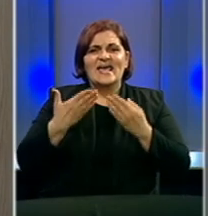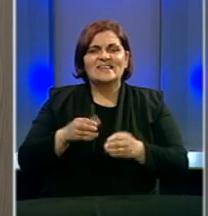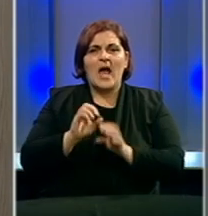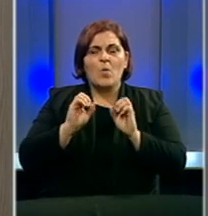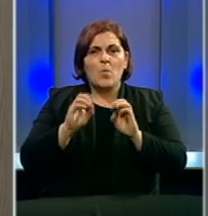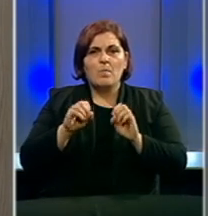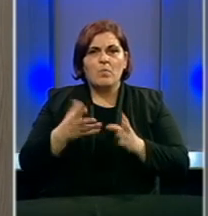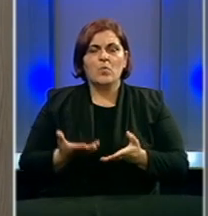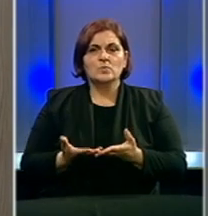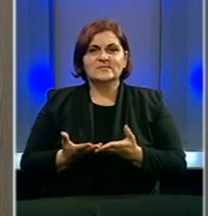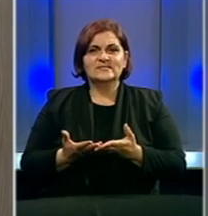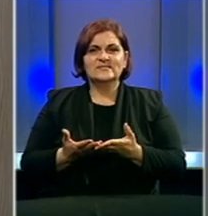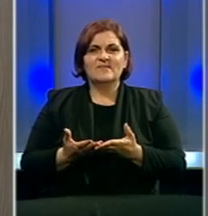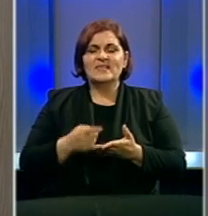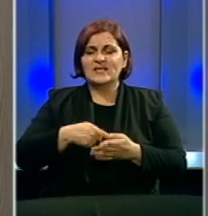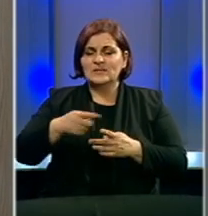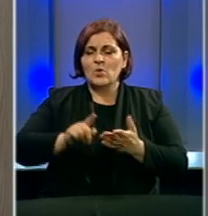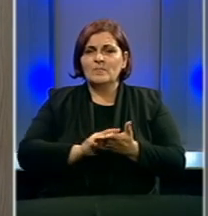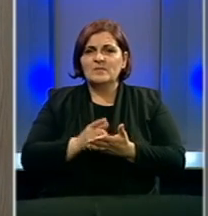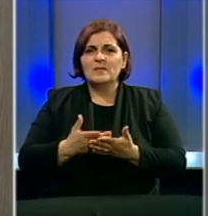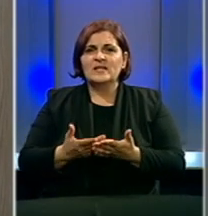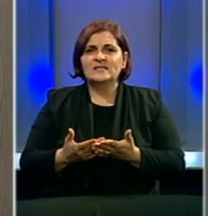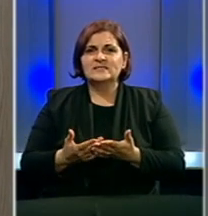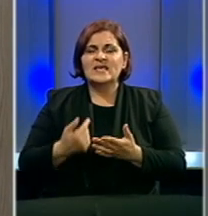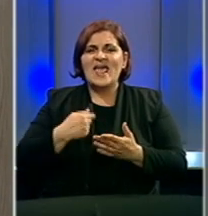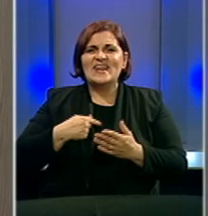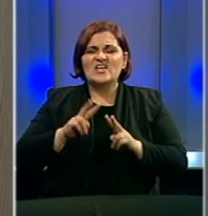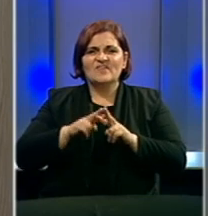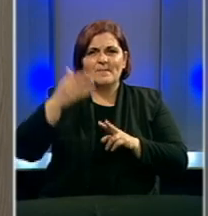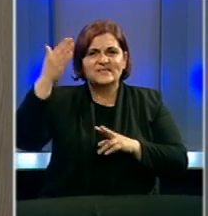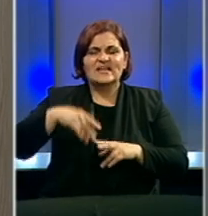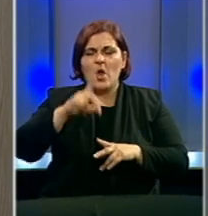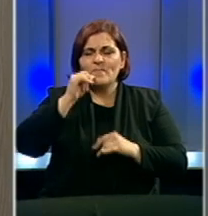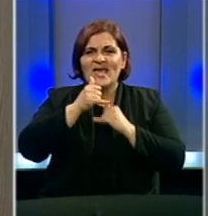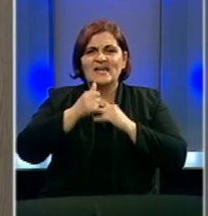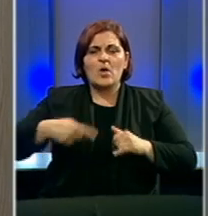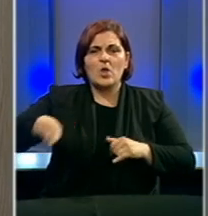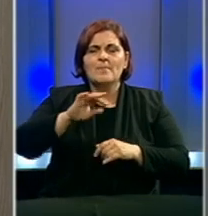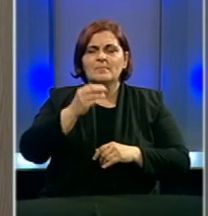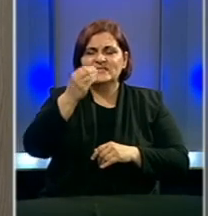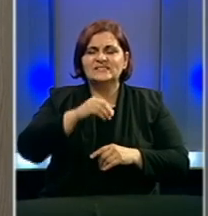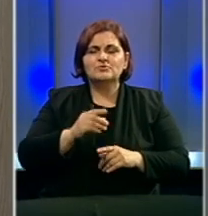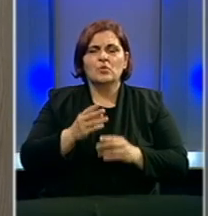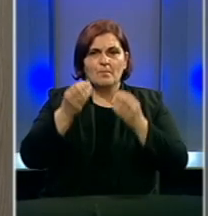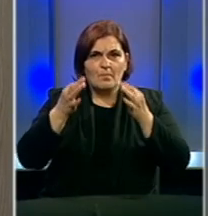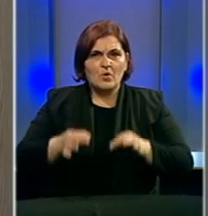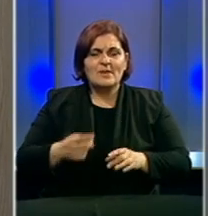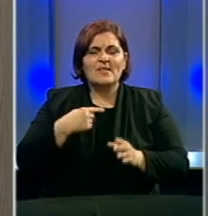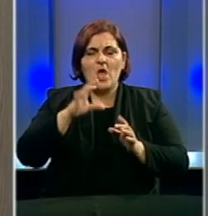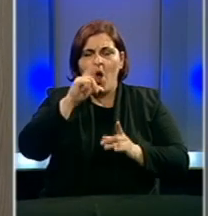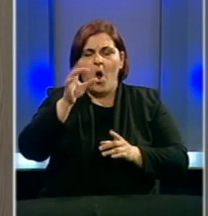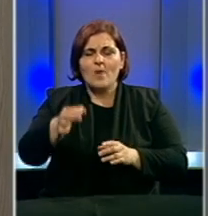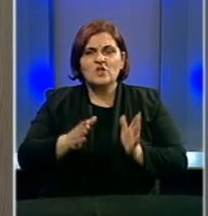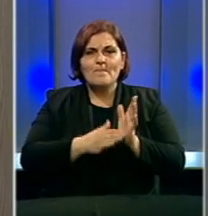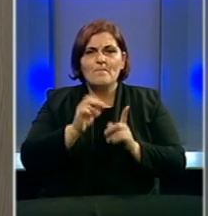upustva koje su prihvom periodu objavljene na našoj stranci, koje su sve opštine i gradovi u Republicarskoj pridržavaju, pa tako i opština Modrića je da